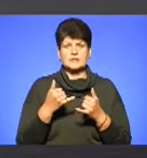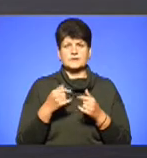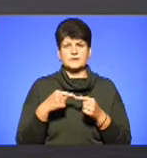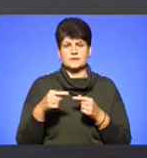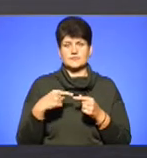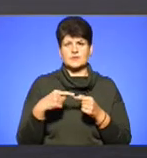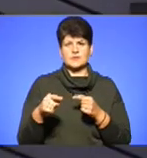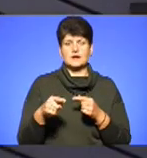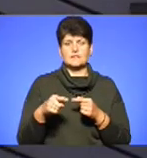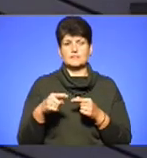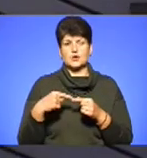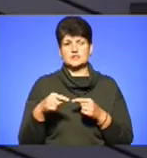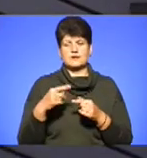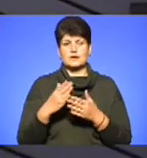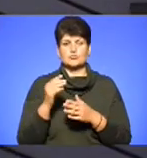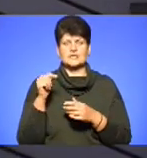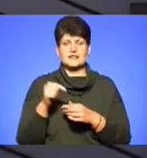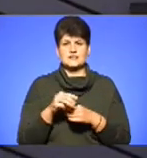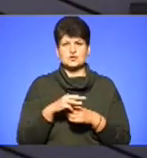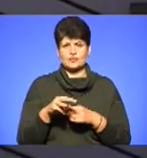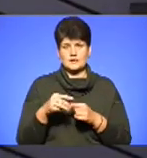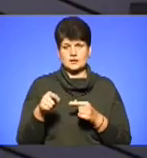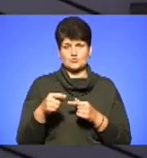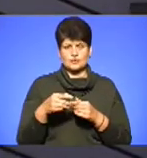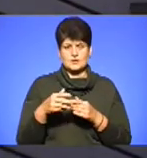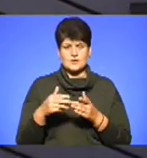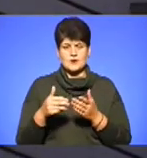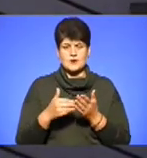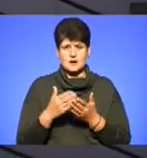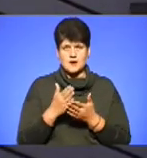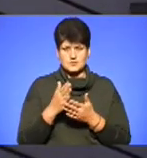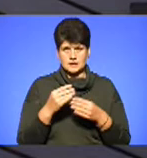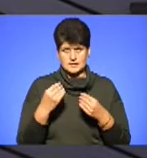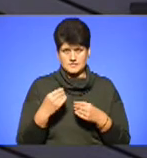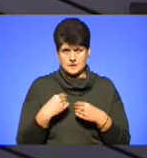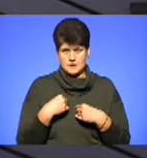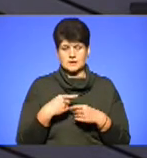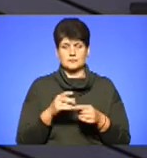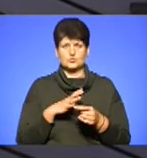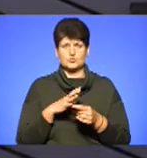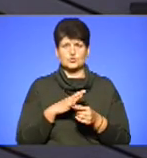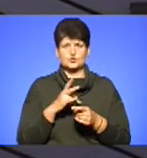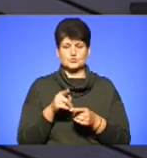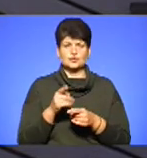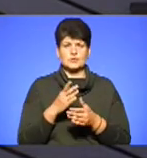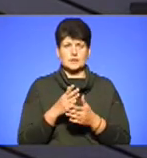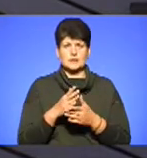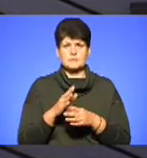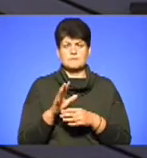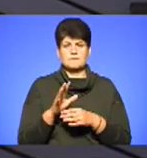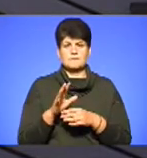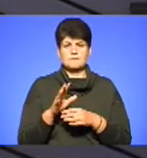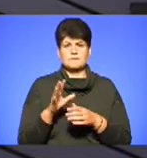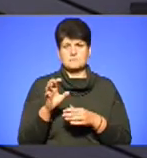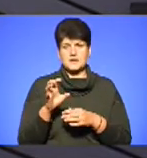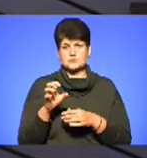тисячу метрів. Тут було, з тих карт, які дали нам в наявності, то видно, що тут розрив був